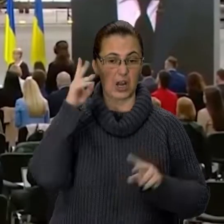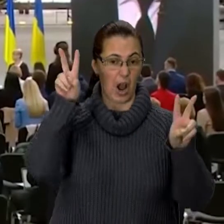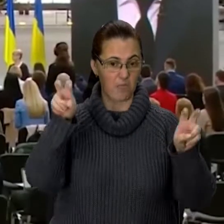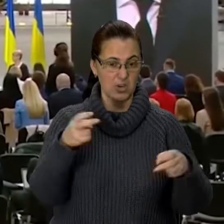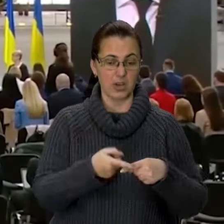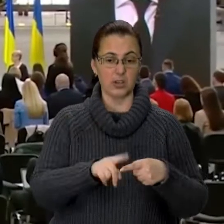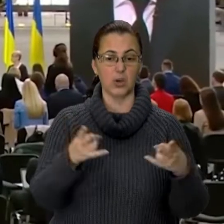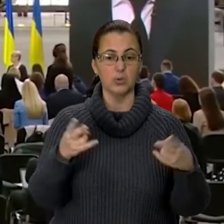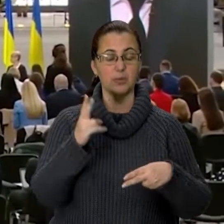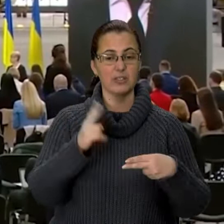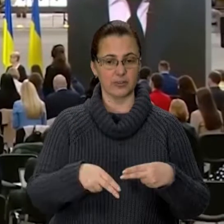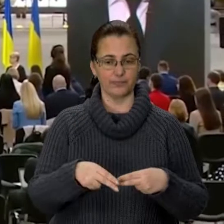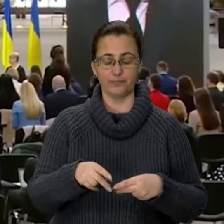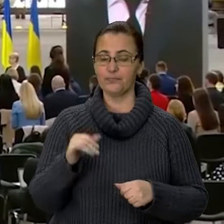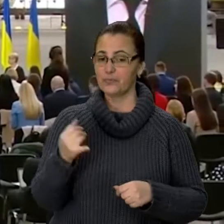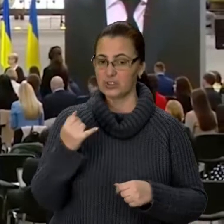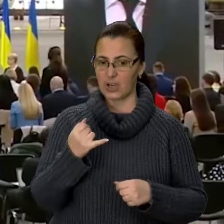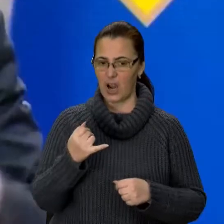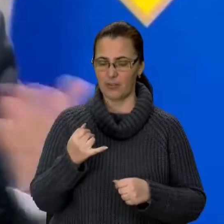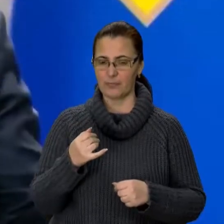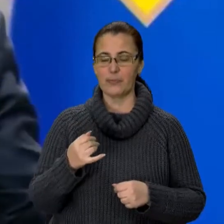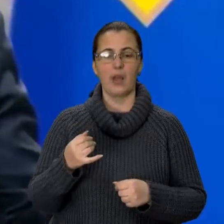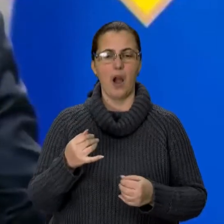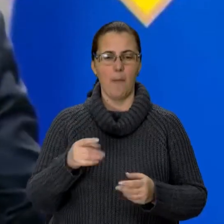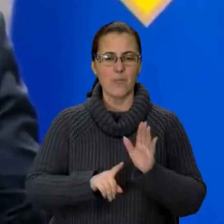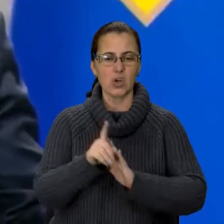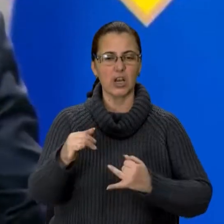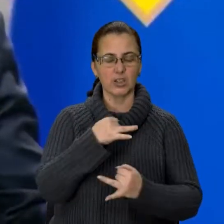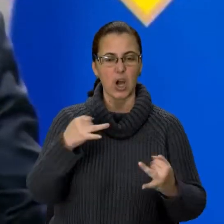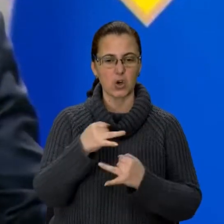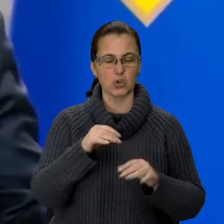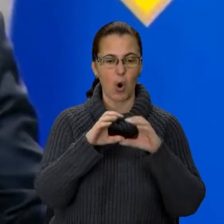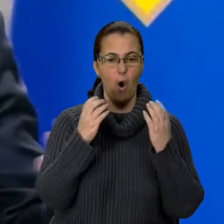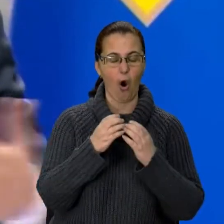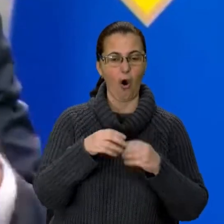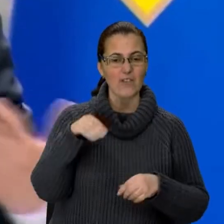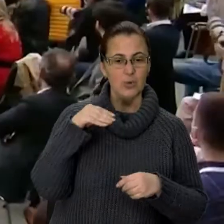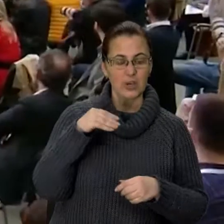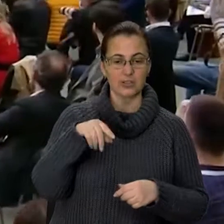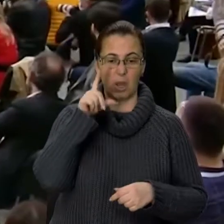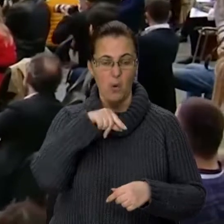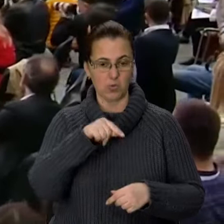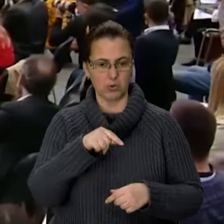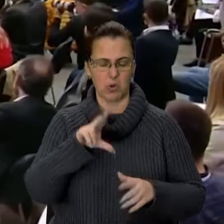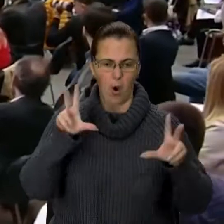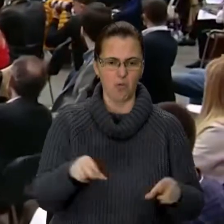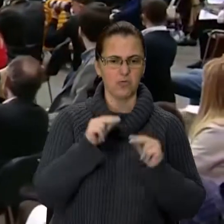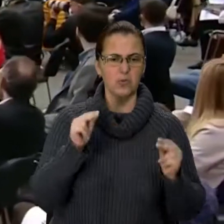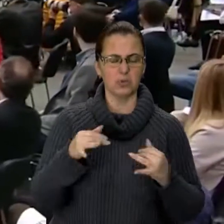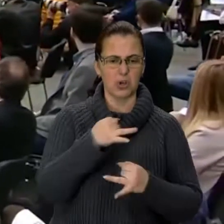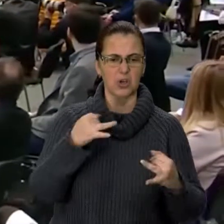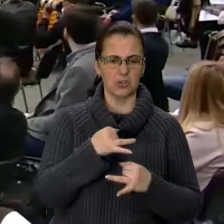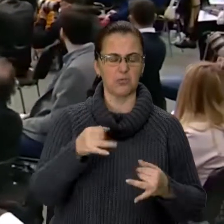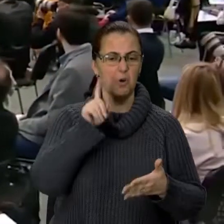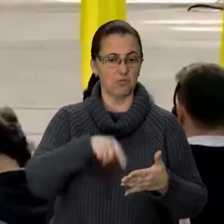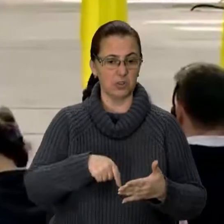Що цікавого? Натякнув розпочати розмову між Офісом Президента і Путіним. В успіх переговорів Зеленський досі вірить. Заговорив про реєстр